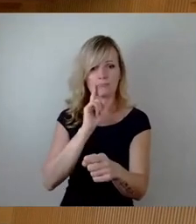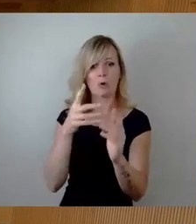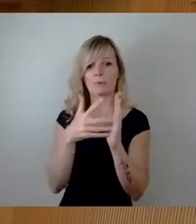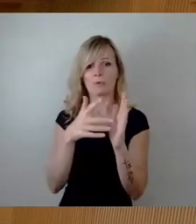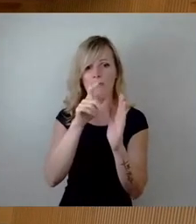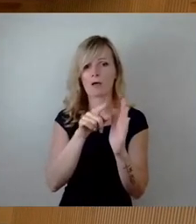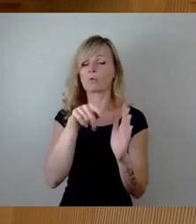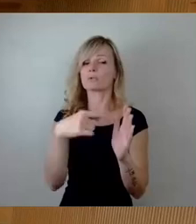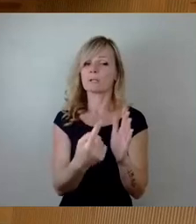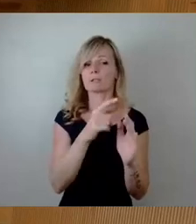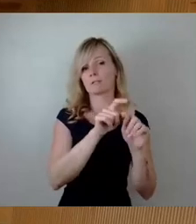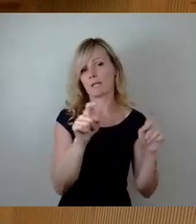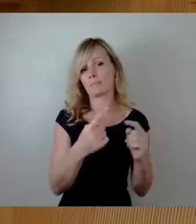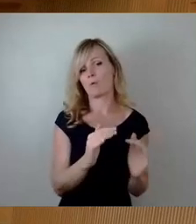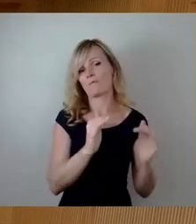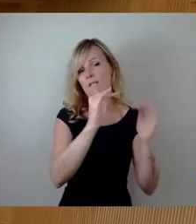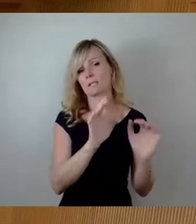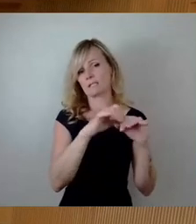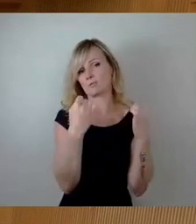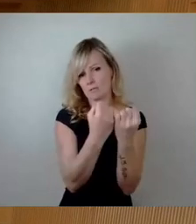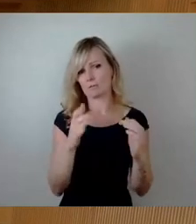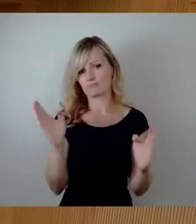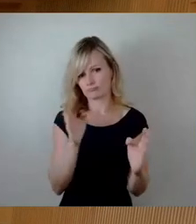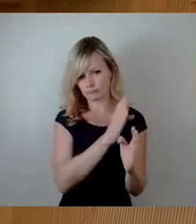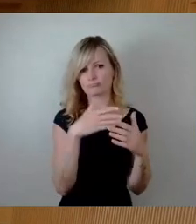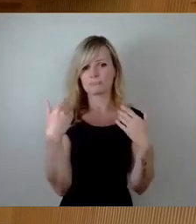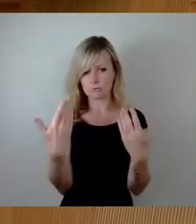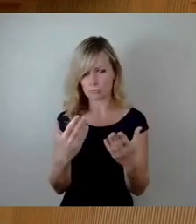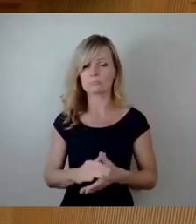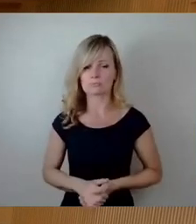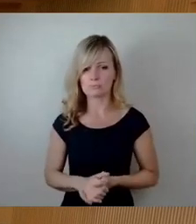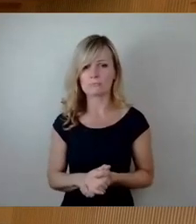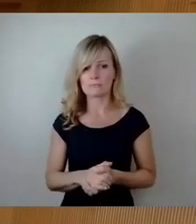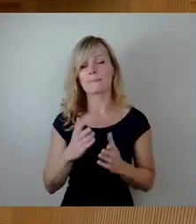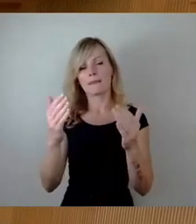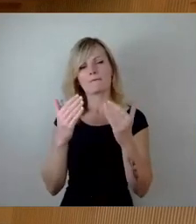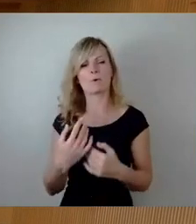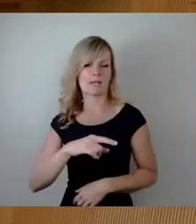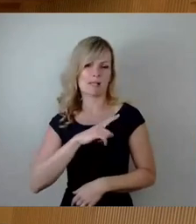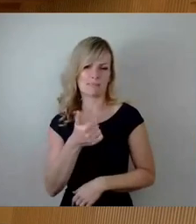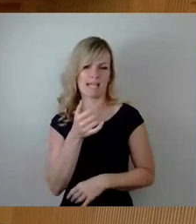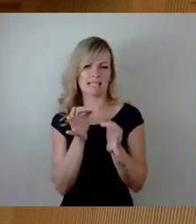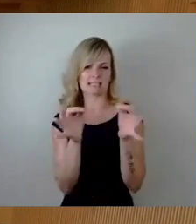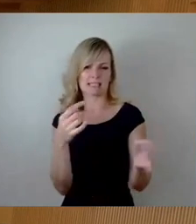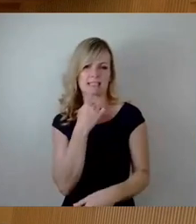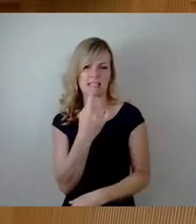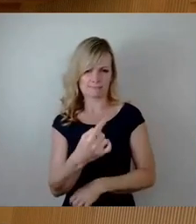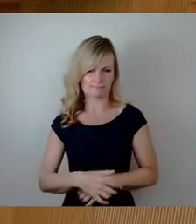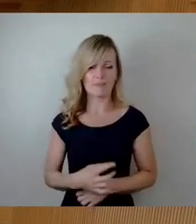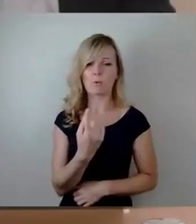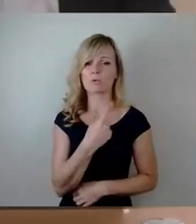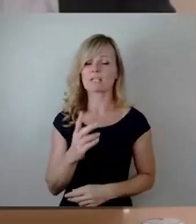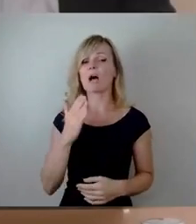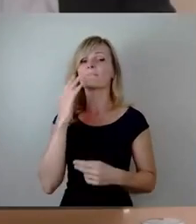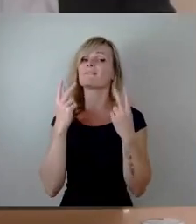dem Thema Hochwassersituation. Wer da was sagen will, aber vielleicht vorneweg einen Satz sagen. Unsere wichtigste Aufgabe ist im